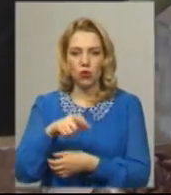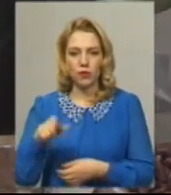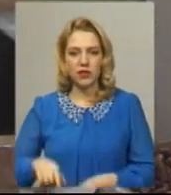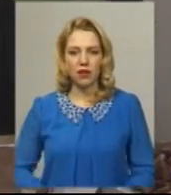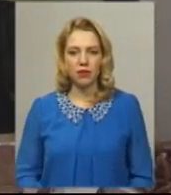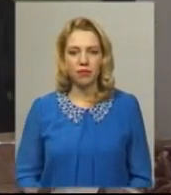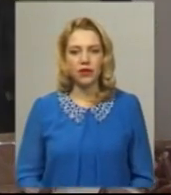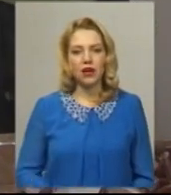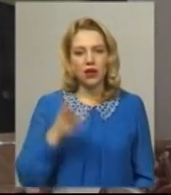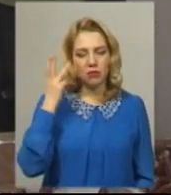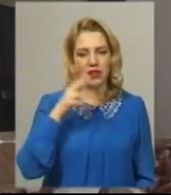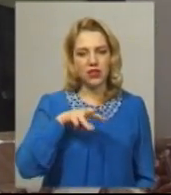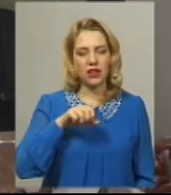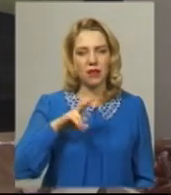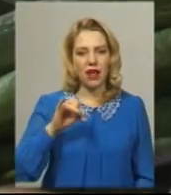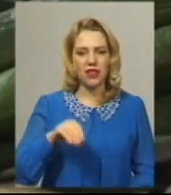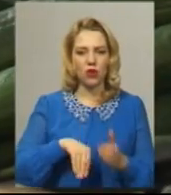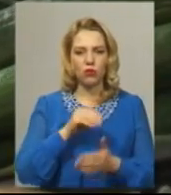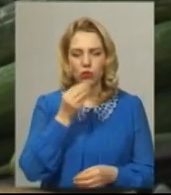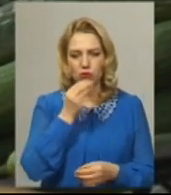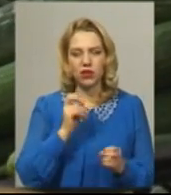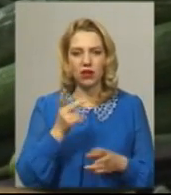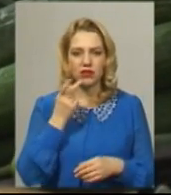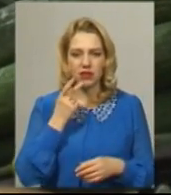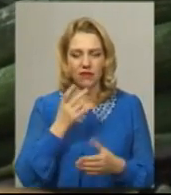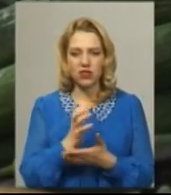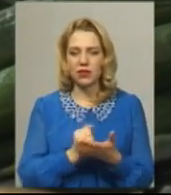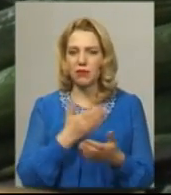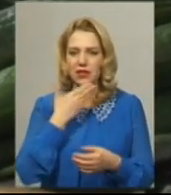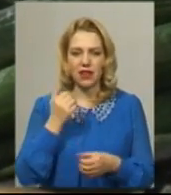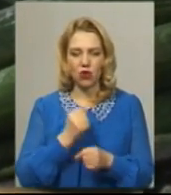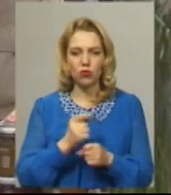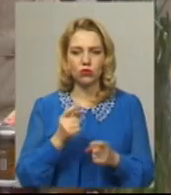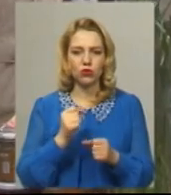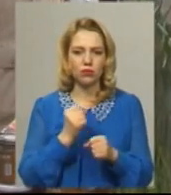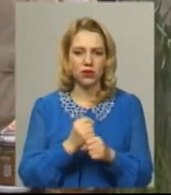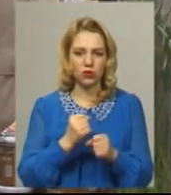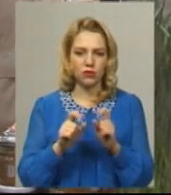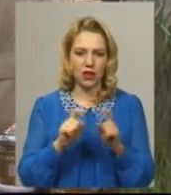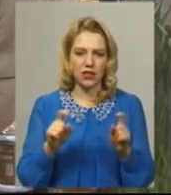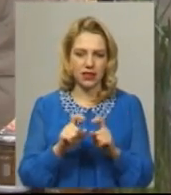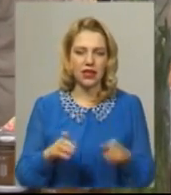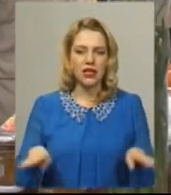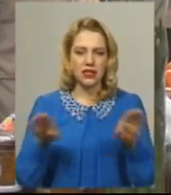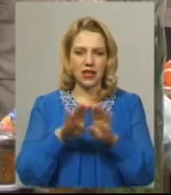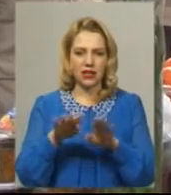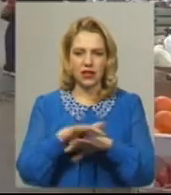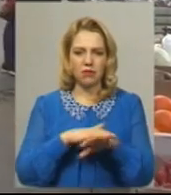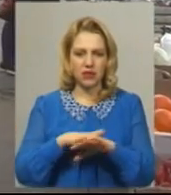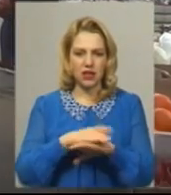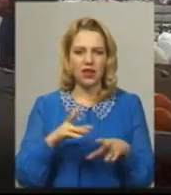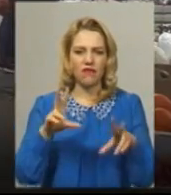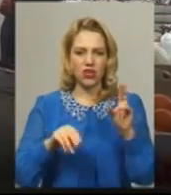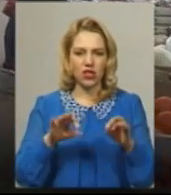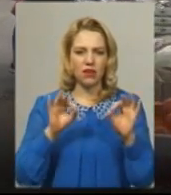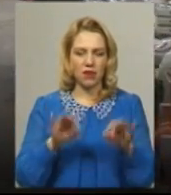Хмельничанка Наталія Мельник купує продукти, як завжди. Каже, запасів не робить, бо працюють магазини. Закриття ринків вважає правильним рішенням.